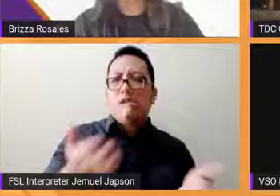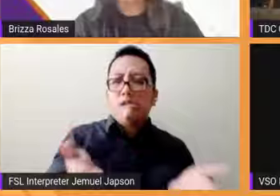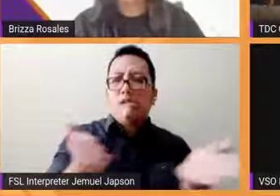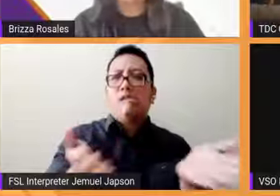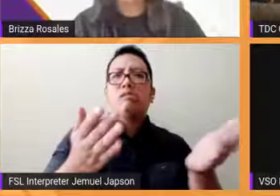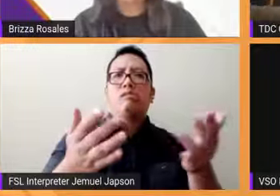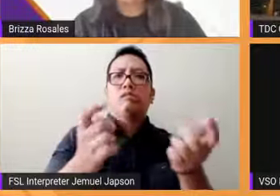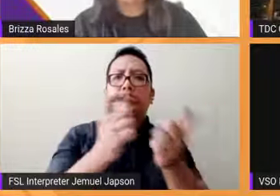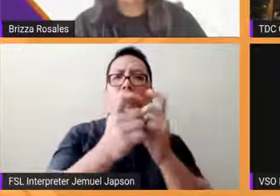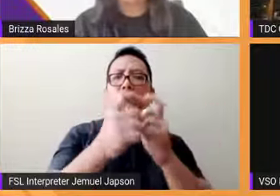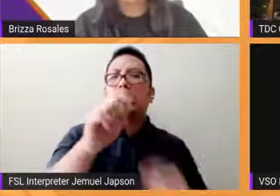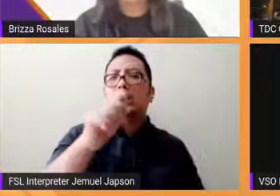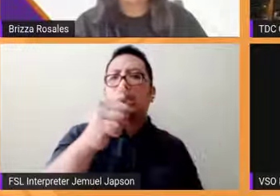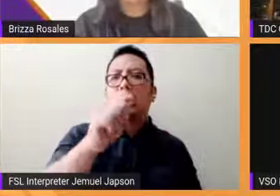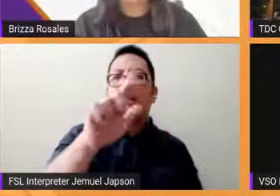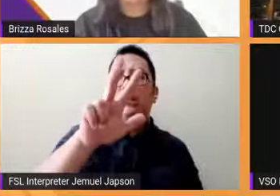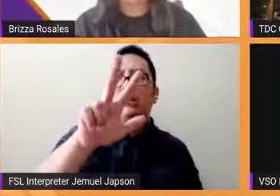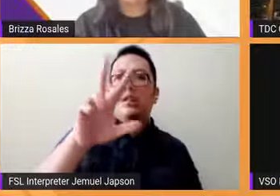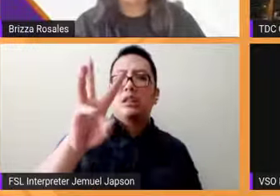10366 no